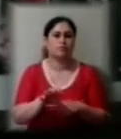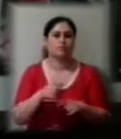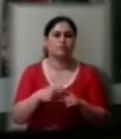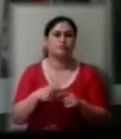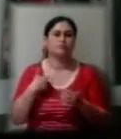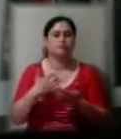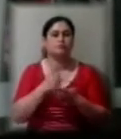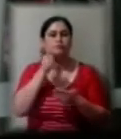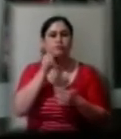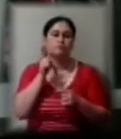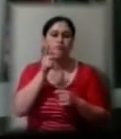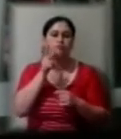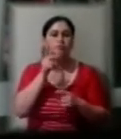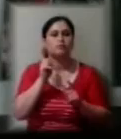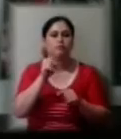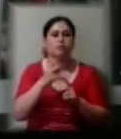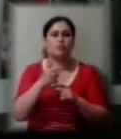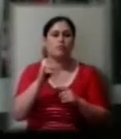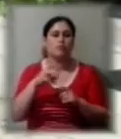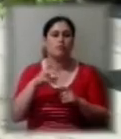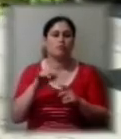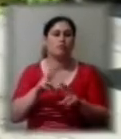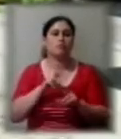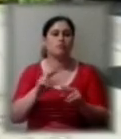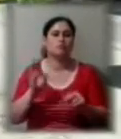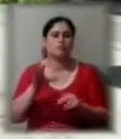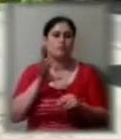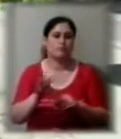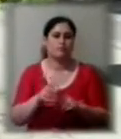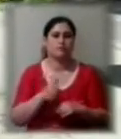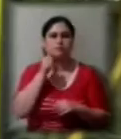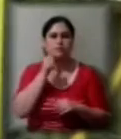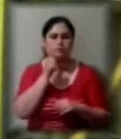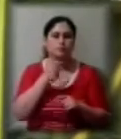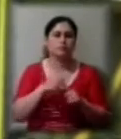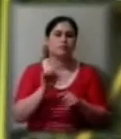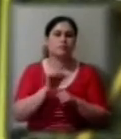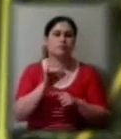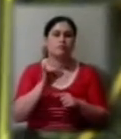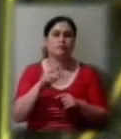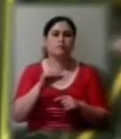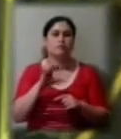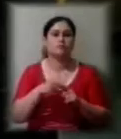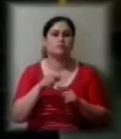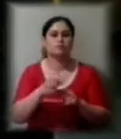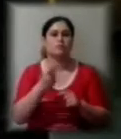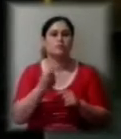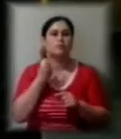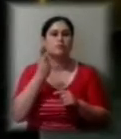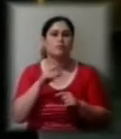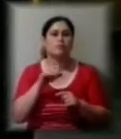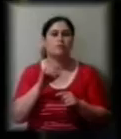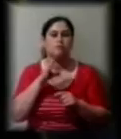післязавтра їхати на горли. Обіцяли, що завтра є варіанти». Це зупинка «Фабрика Красень». Звідси 101 маршрут відправляється до